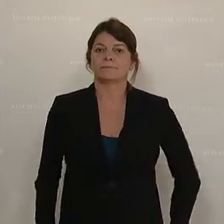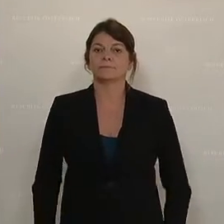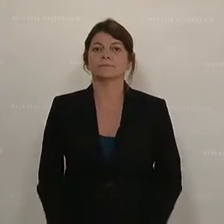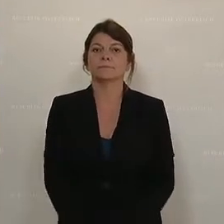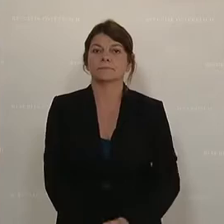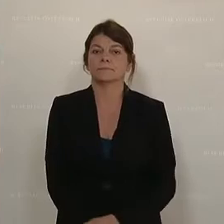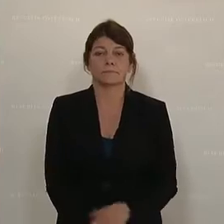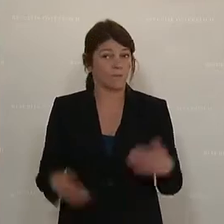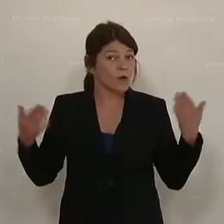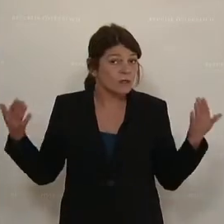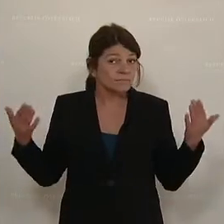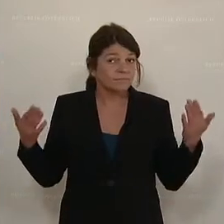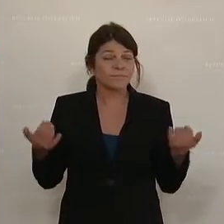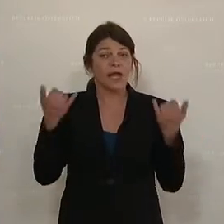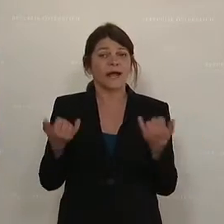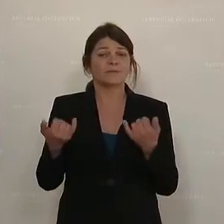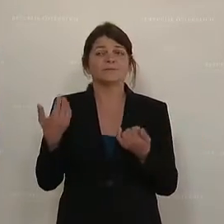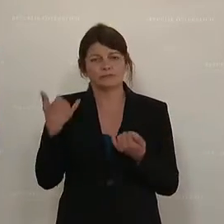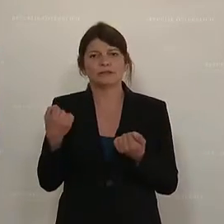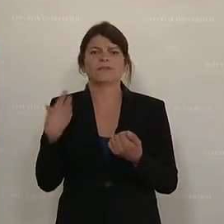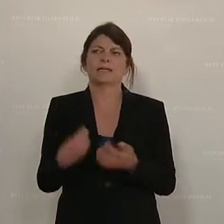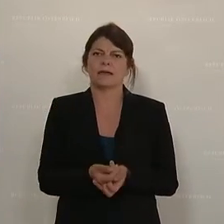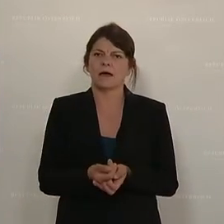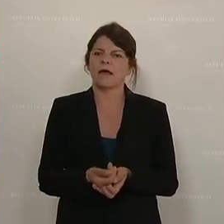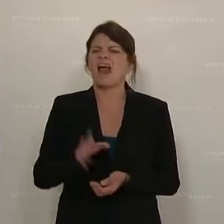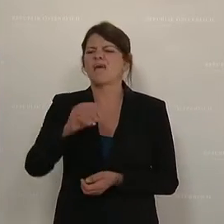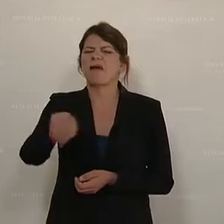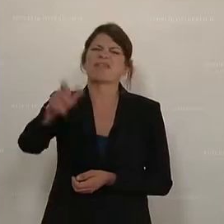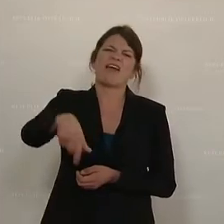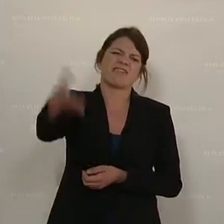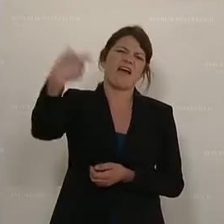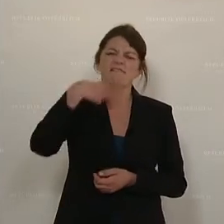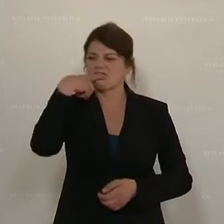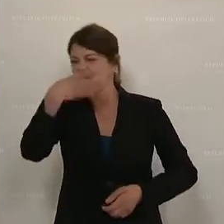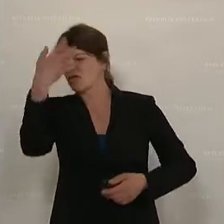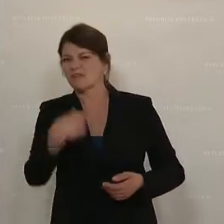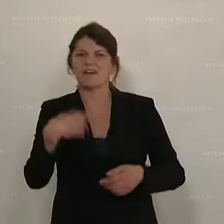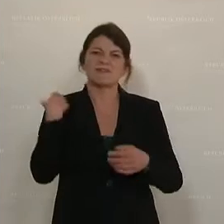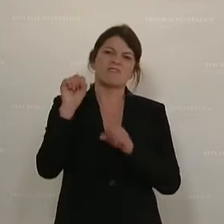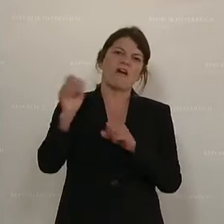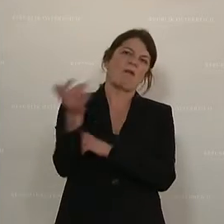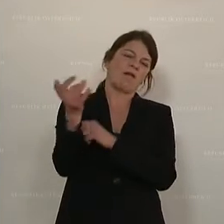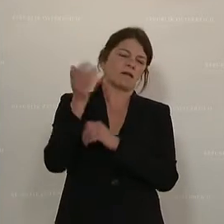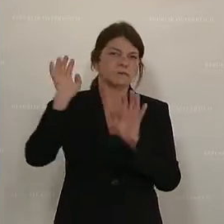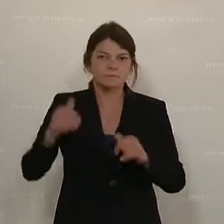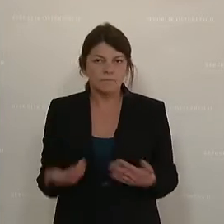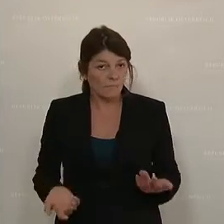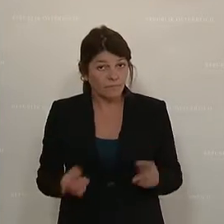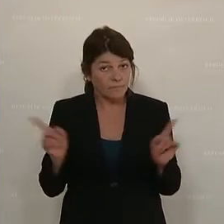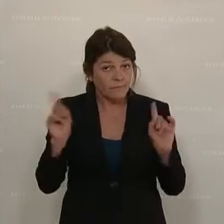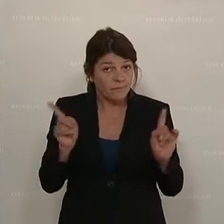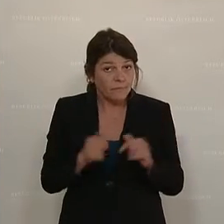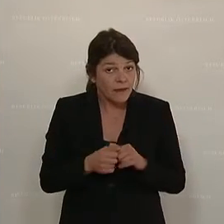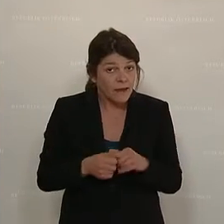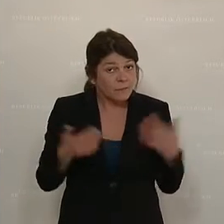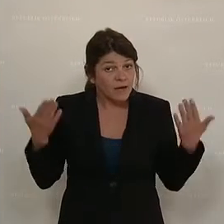Und jetzt kommt sicher wieder, der Mazznetter, die Roten tun uns da schon wieder kritisieren. Ich möchte, vielleicht schlagen